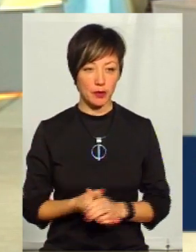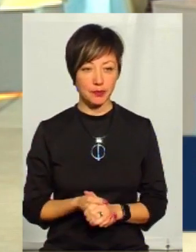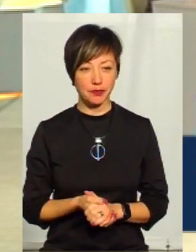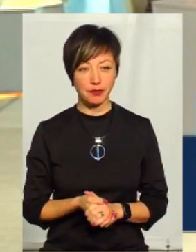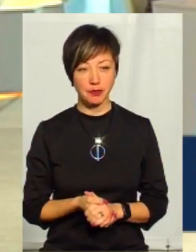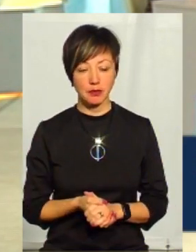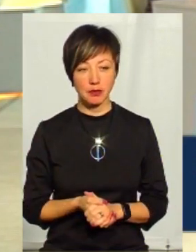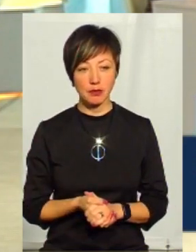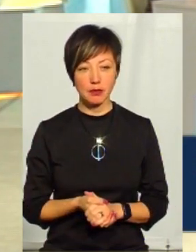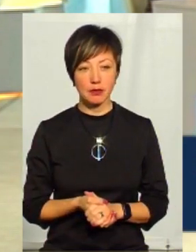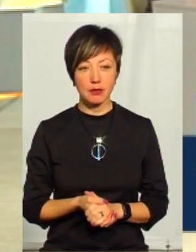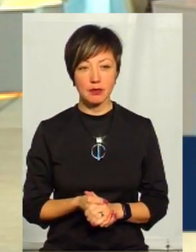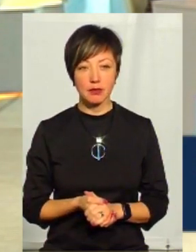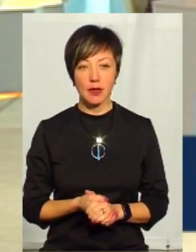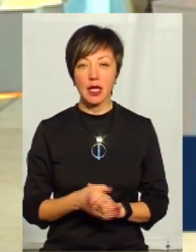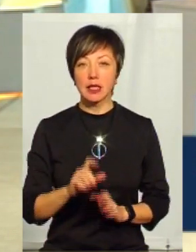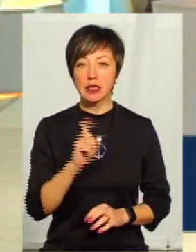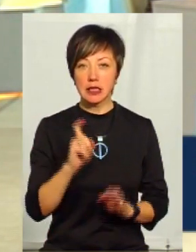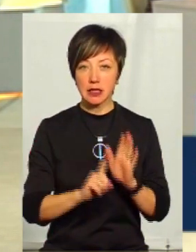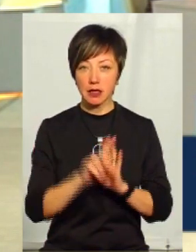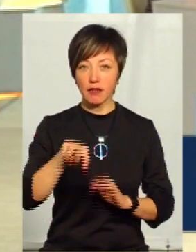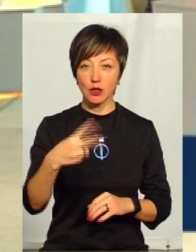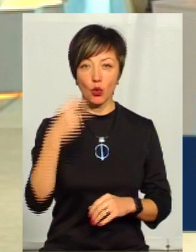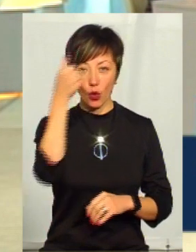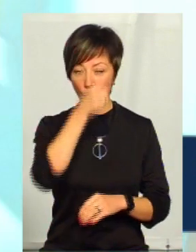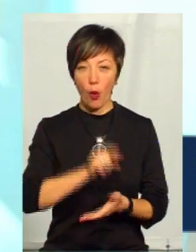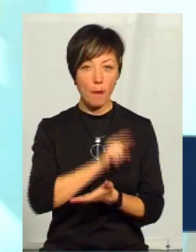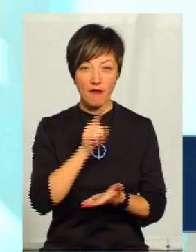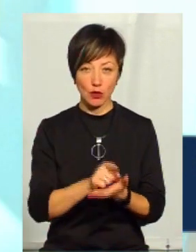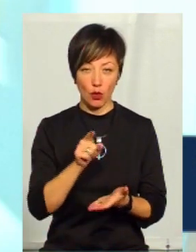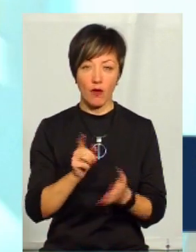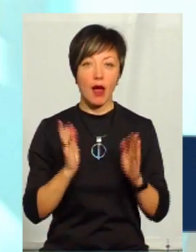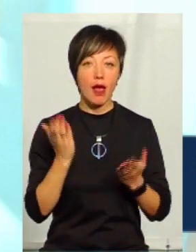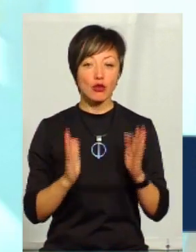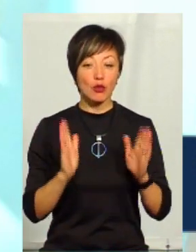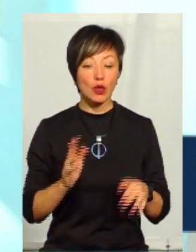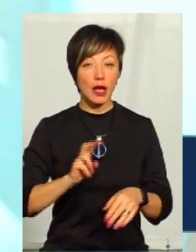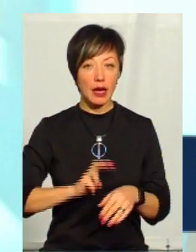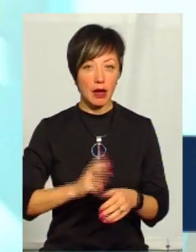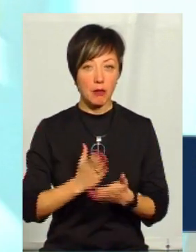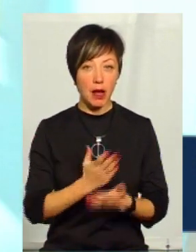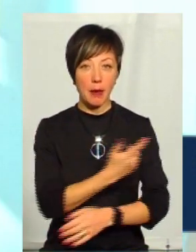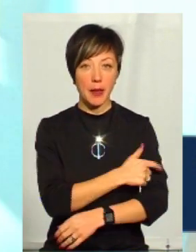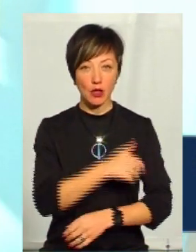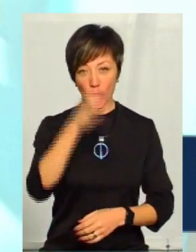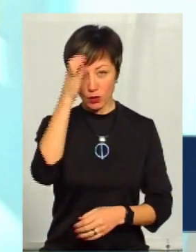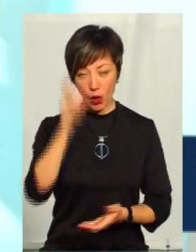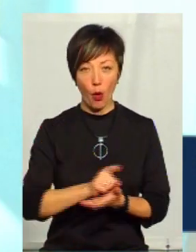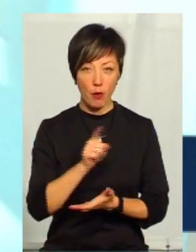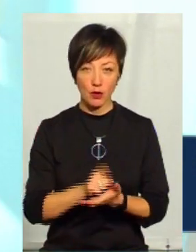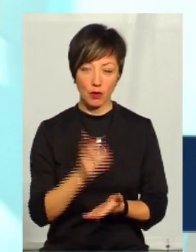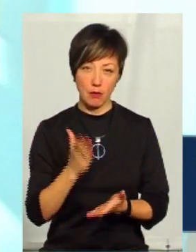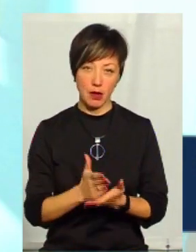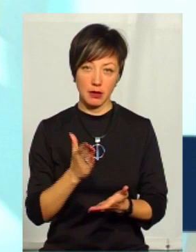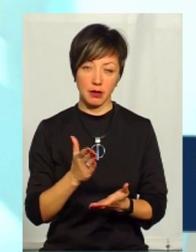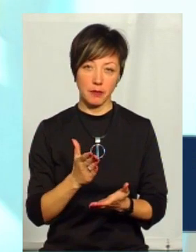З 2022 року обов'язково, якщо буде лікар мати медичну освіту, він обов'язково